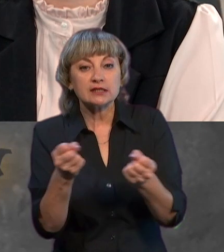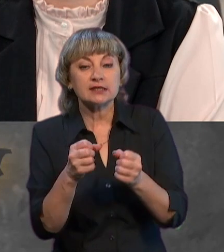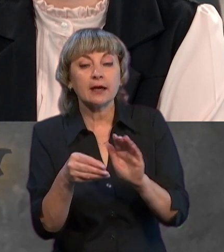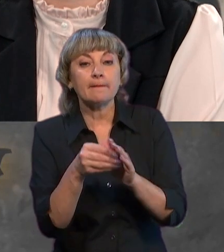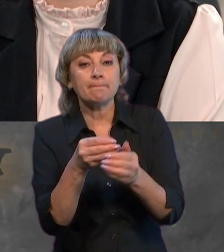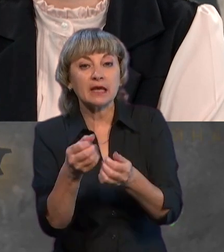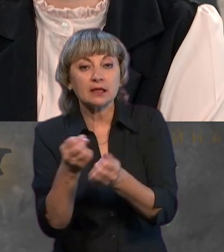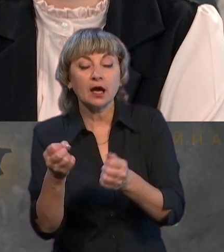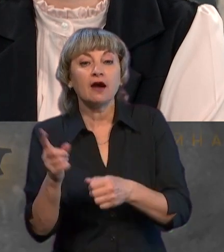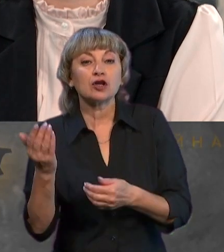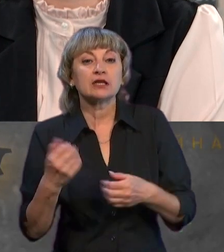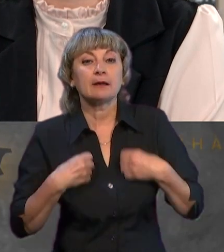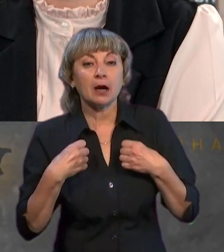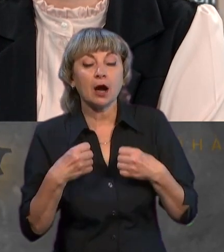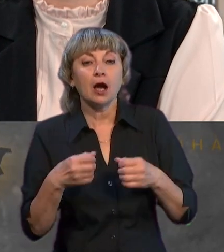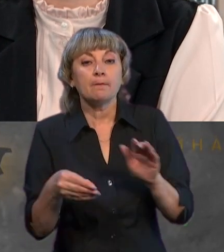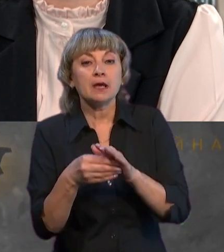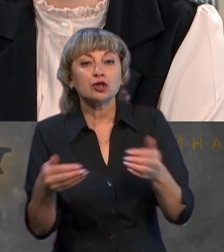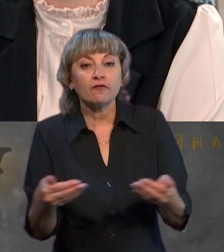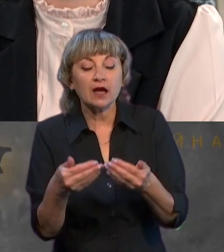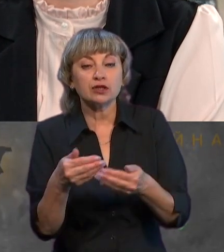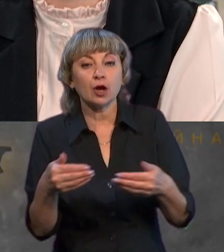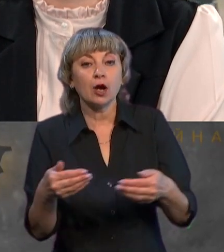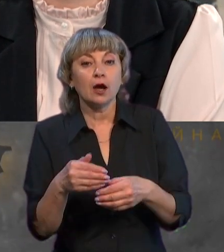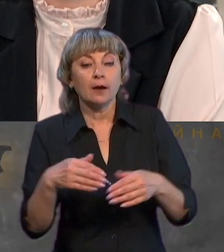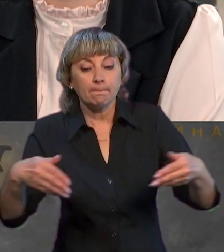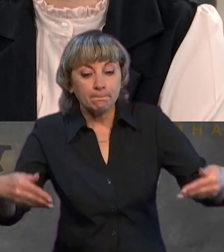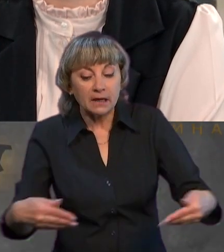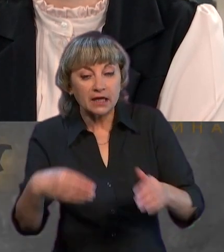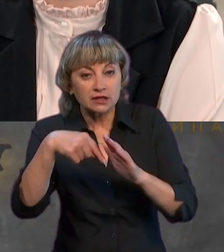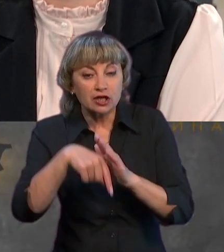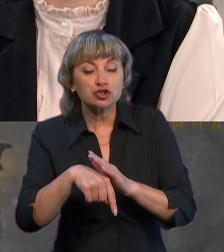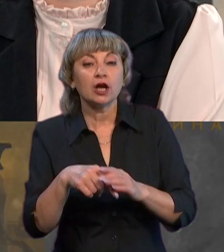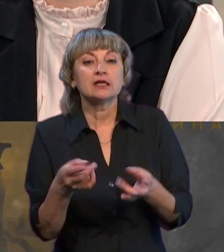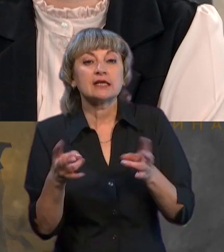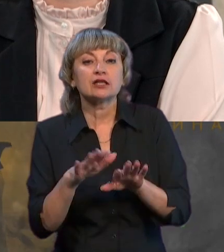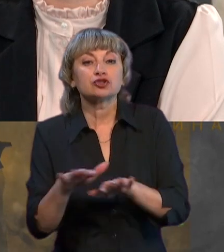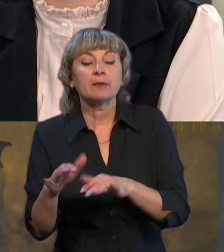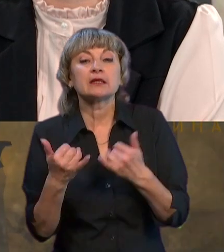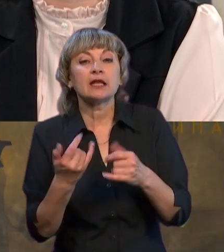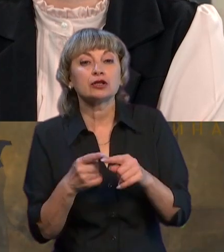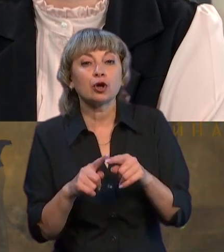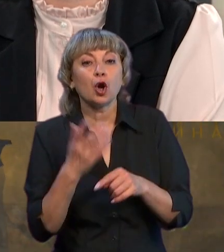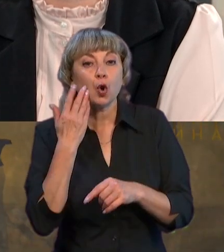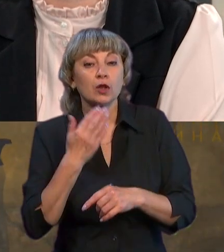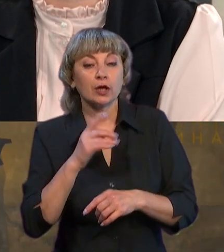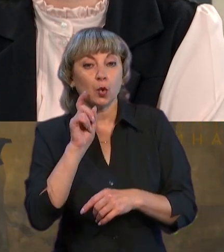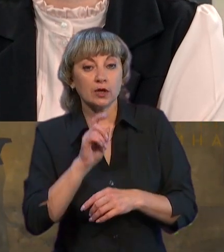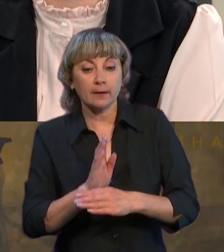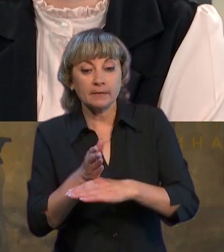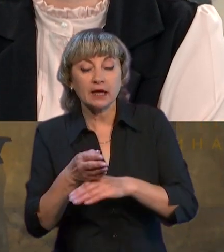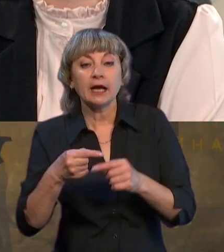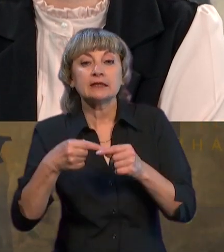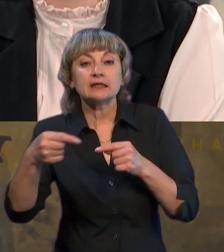там намагаються мінувати окопи, пам'ятаємо, бліндажі. І завершають місця для того, щоб, коли ми прийдемо, дистанційно